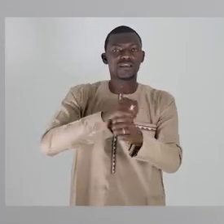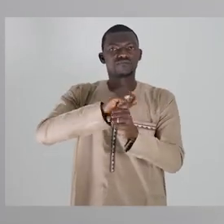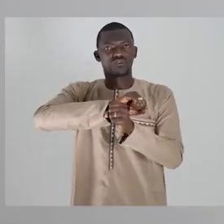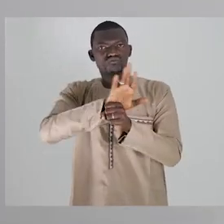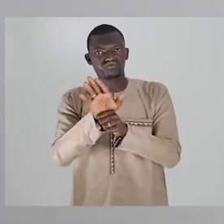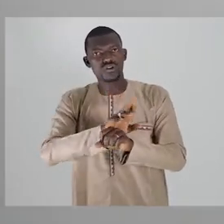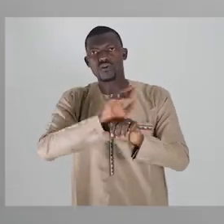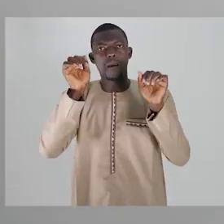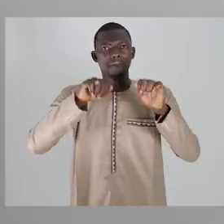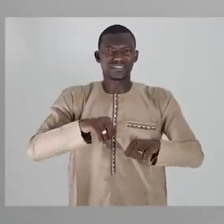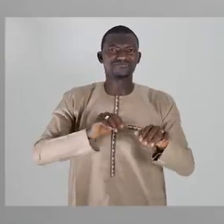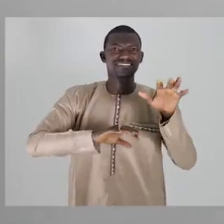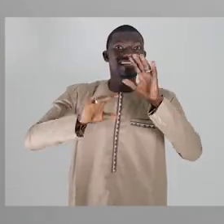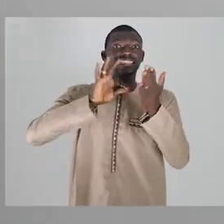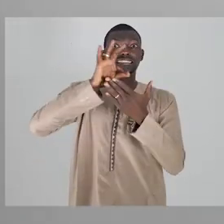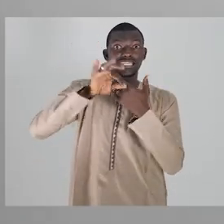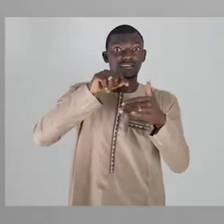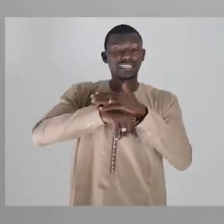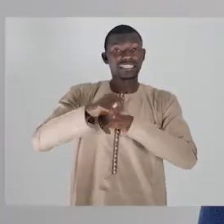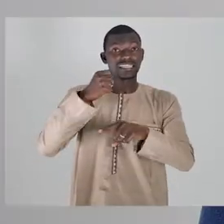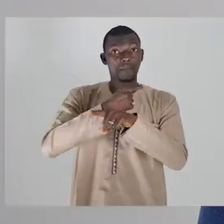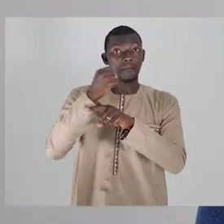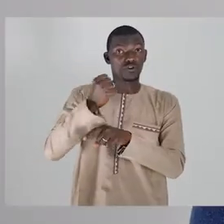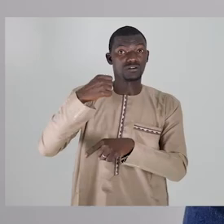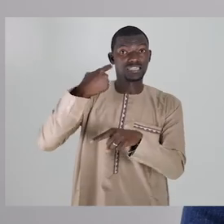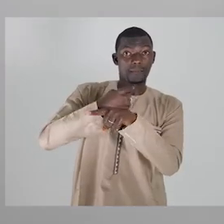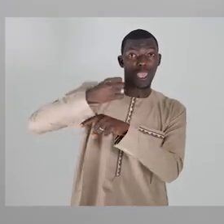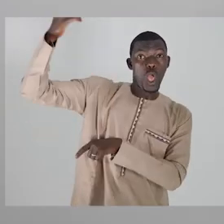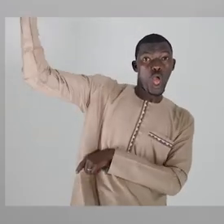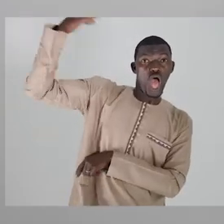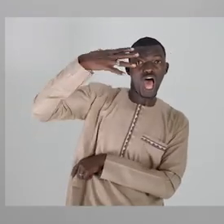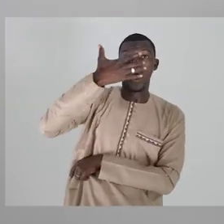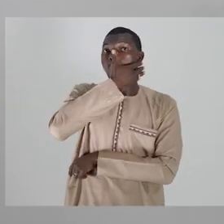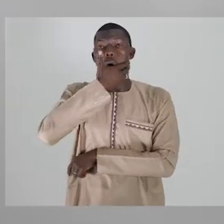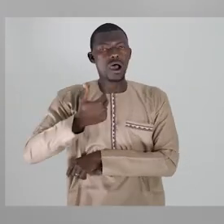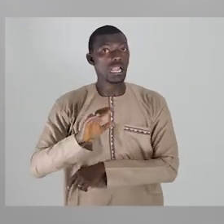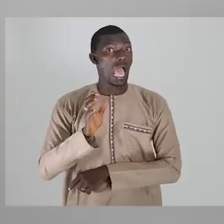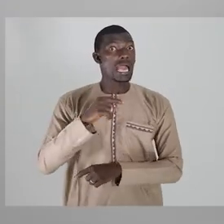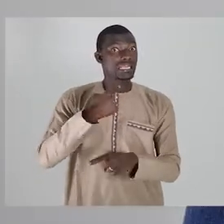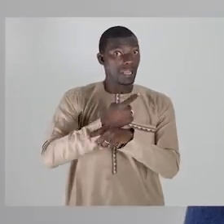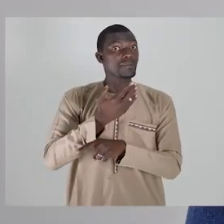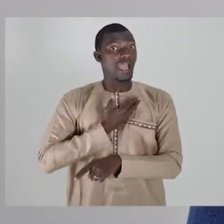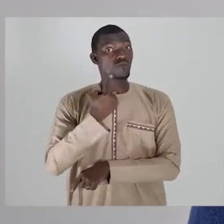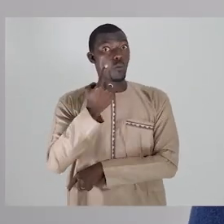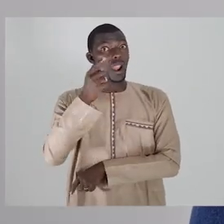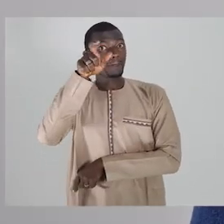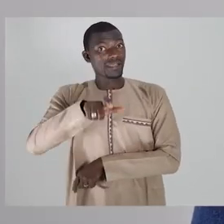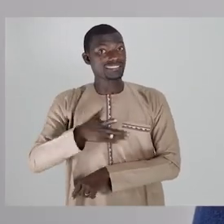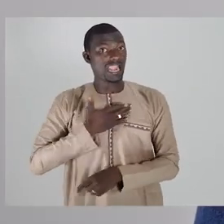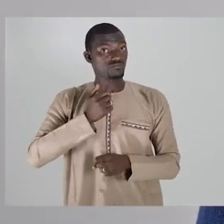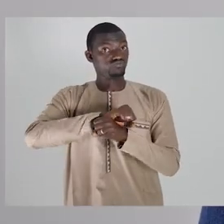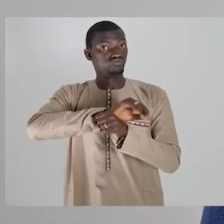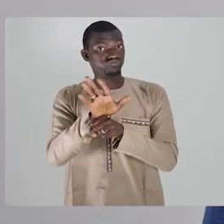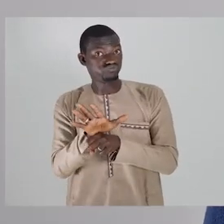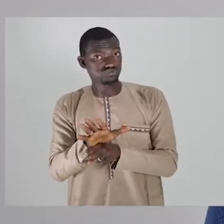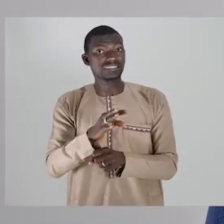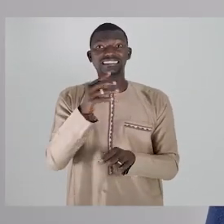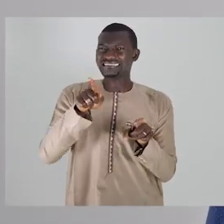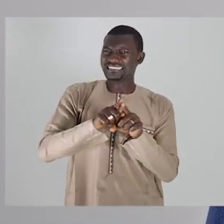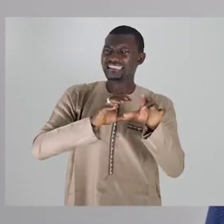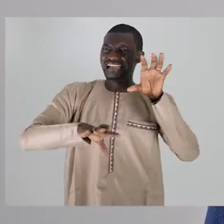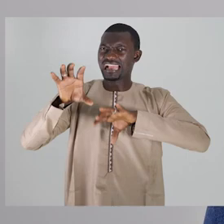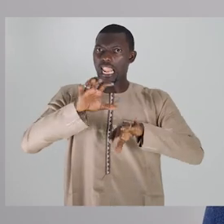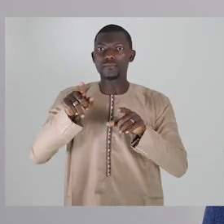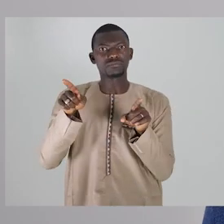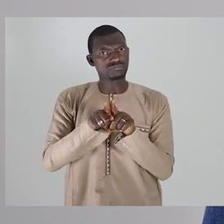Enfota anude fitu ng fereng gano wuli fota. Tende na unare. Ndiwa watara abude ndiangu lendi. Gambia non kadifu dike hebude